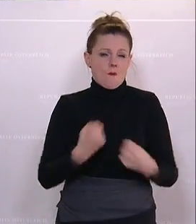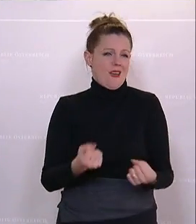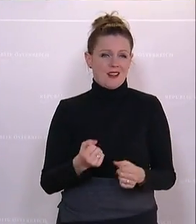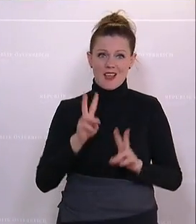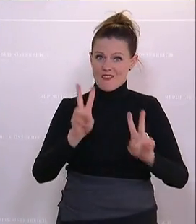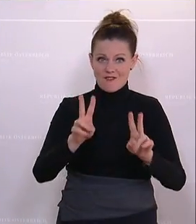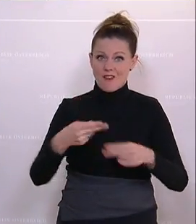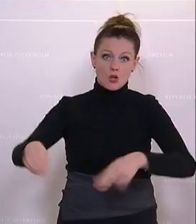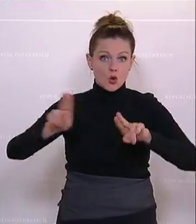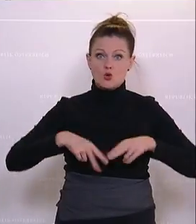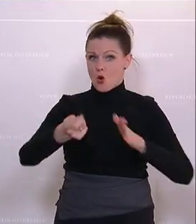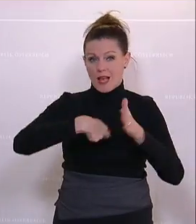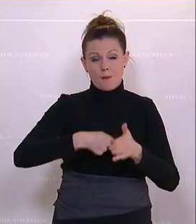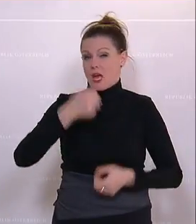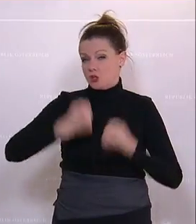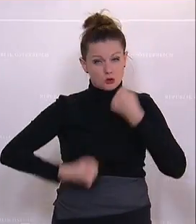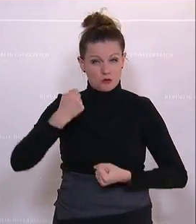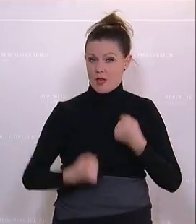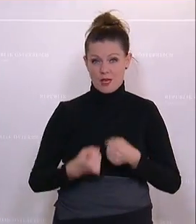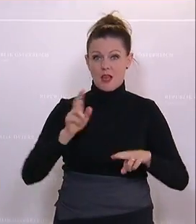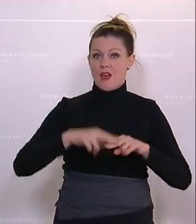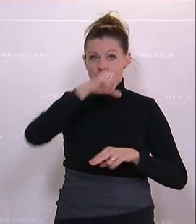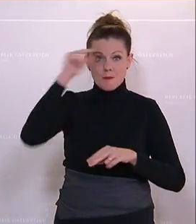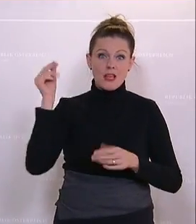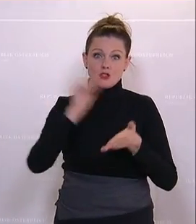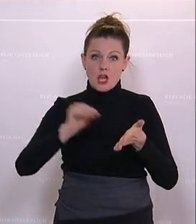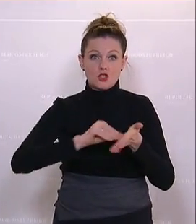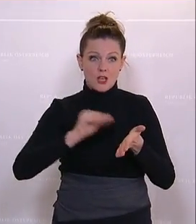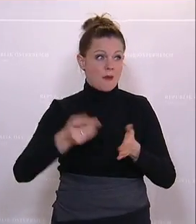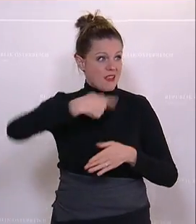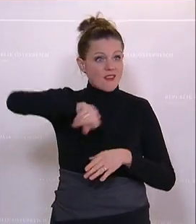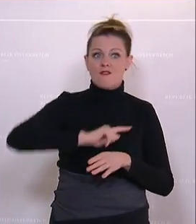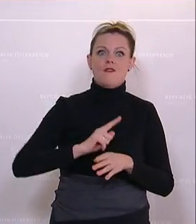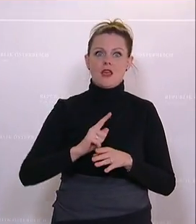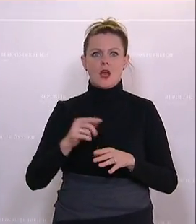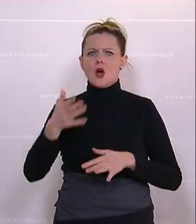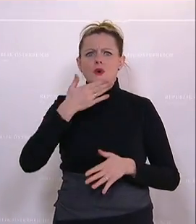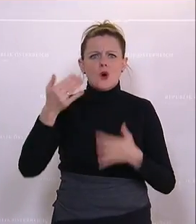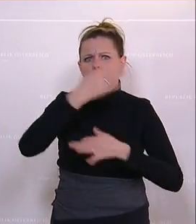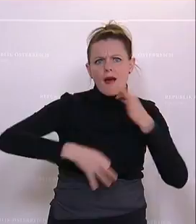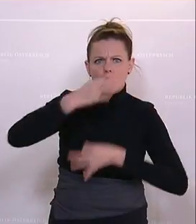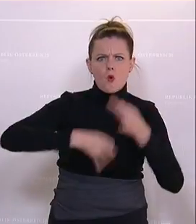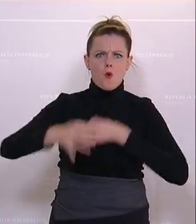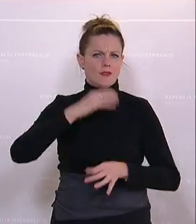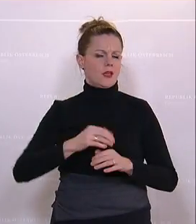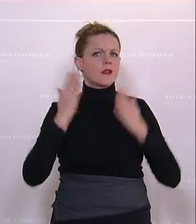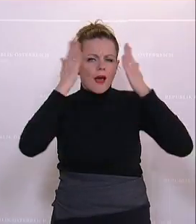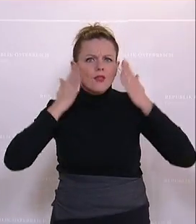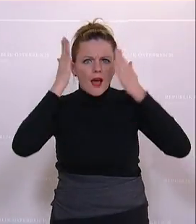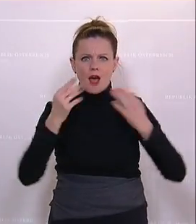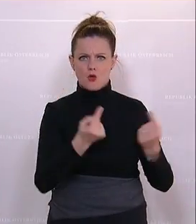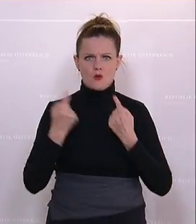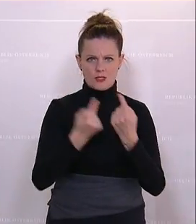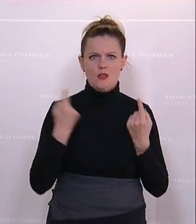sehr schwer wieder zum Reparieren sein. Und wenn diese Menschen dann schreiben, wir hätten uns nicht erkundigt, wir haben keine Ahnung von der ganzen